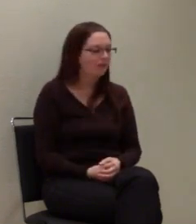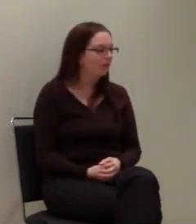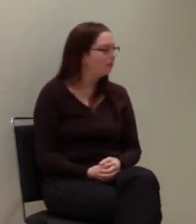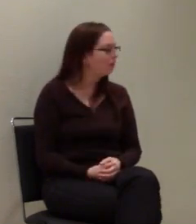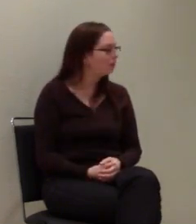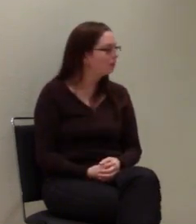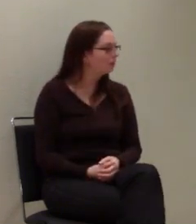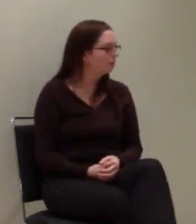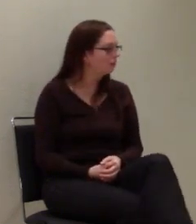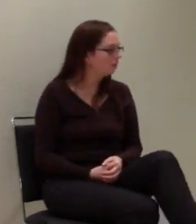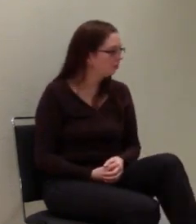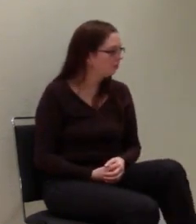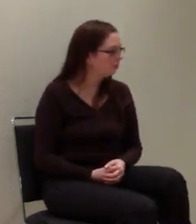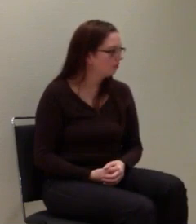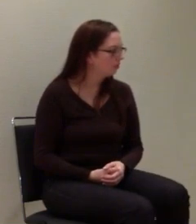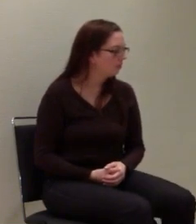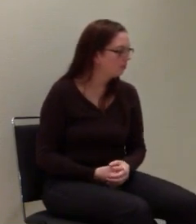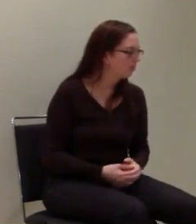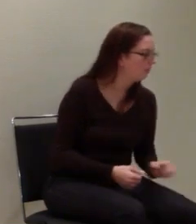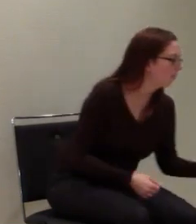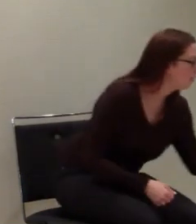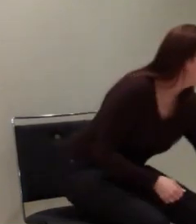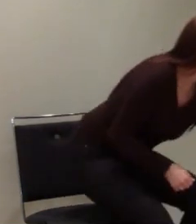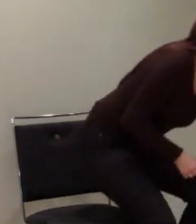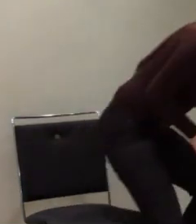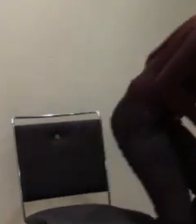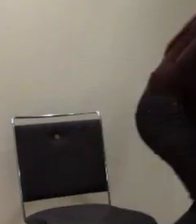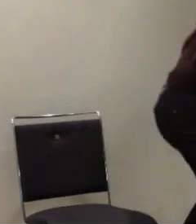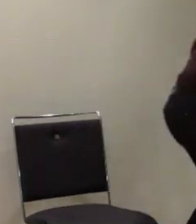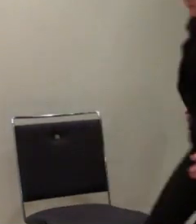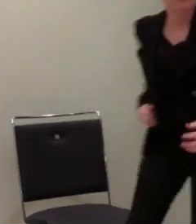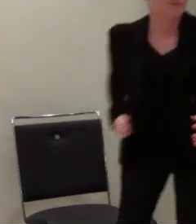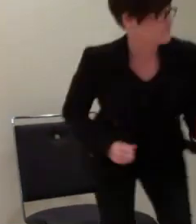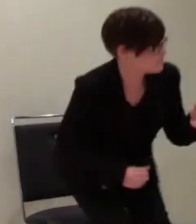Die SMS ist, muss man wissen, ein Abfallprodukt.